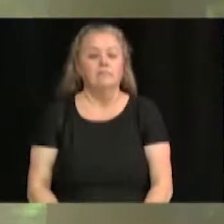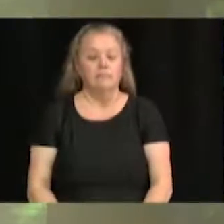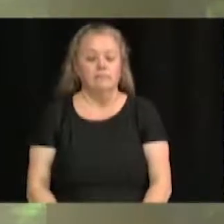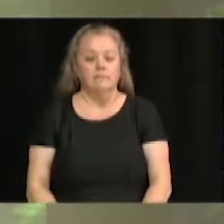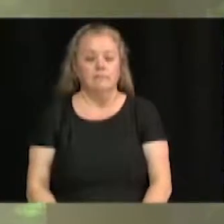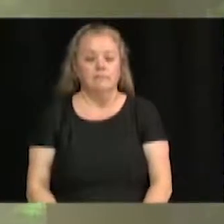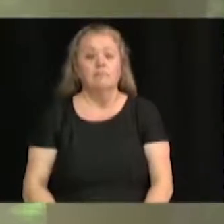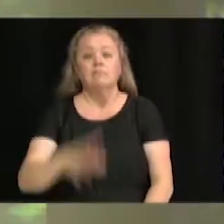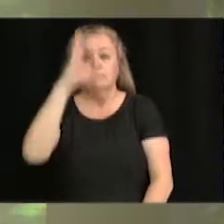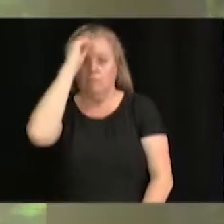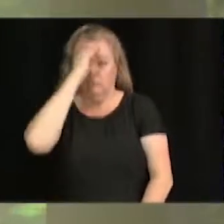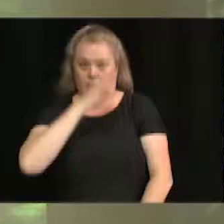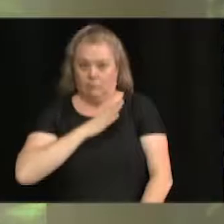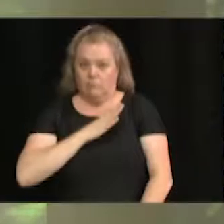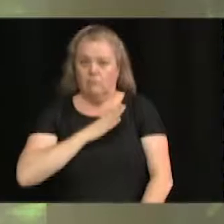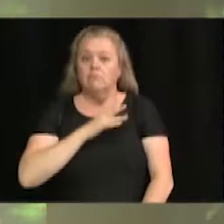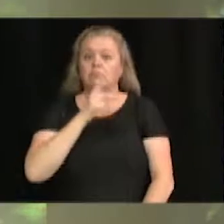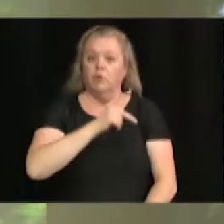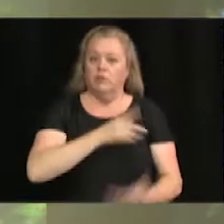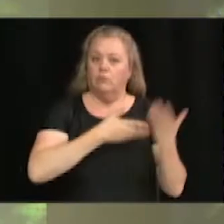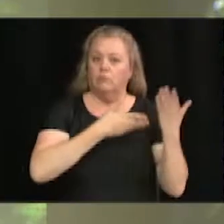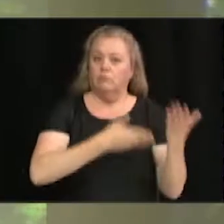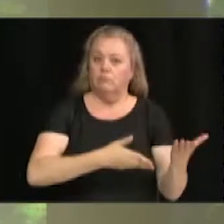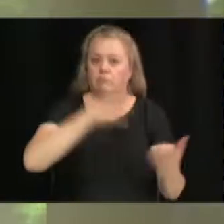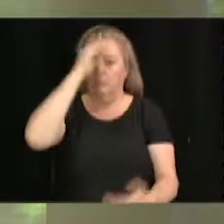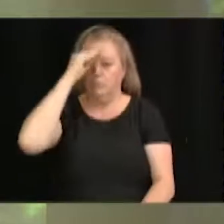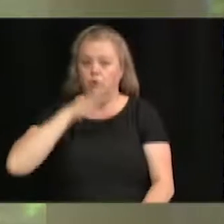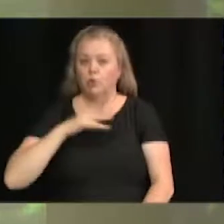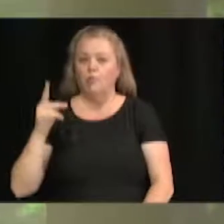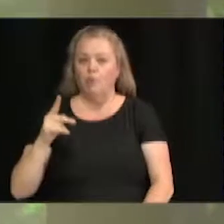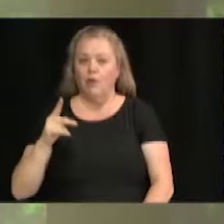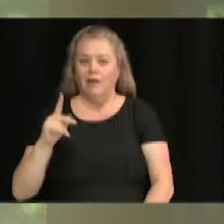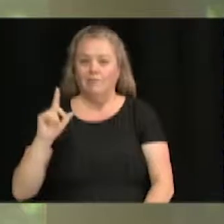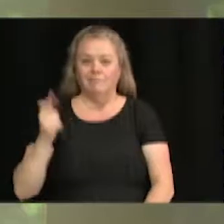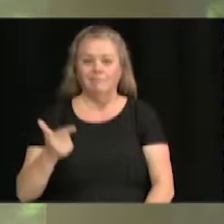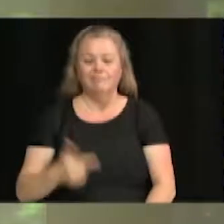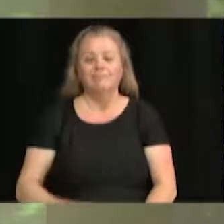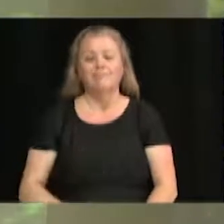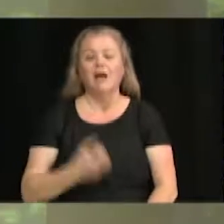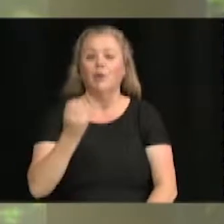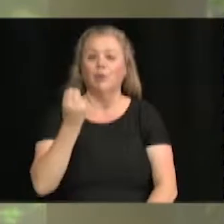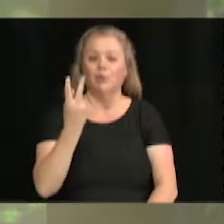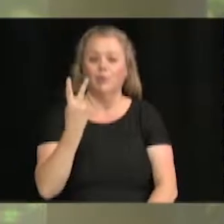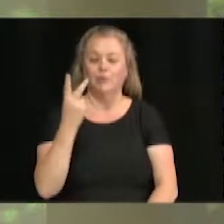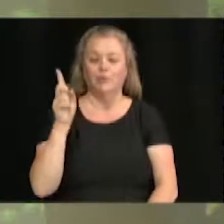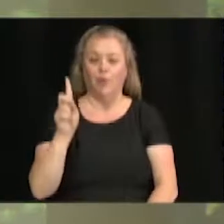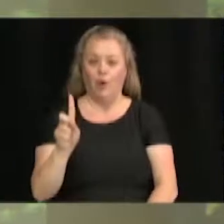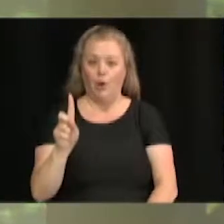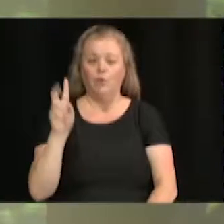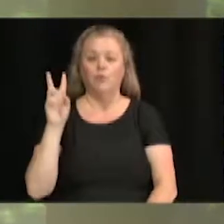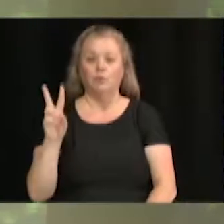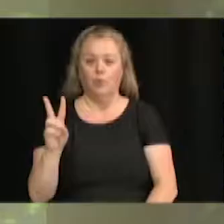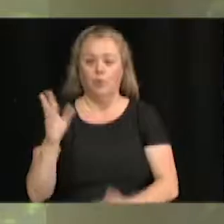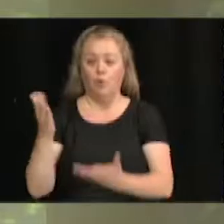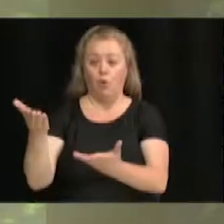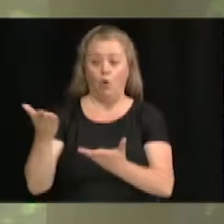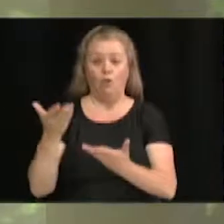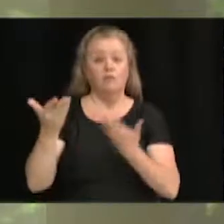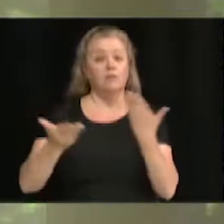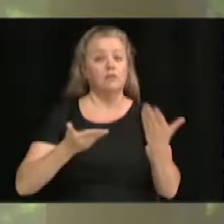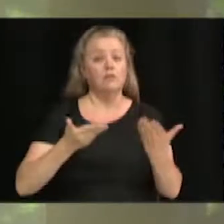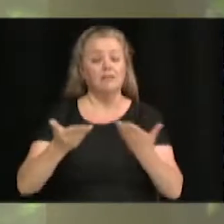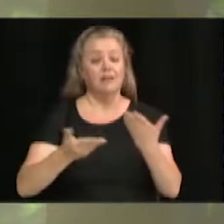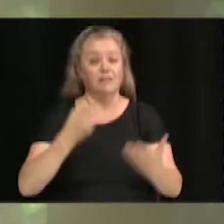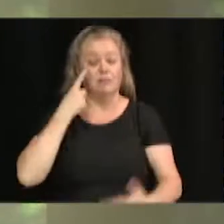M. Poisson, M. Poulin, 12.1.2, offre de services reçus afin de retenir les